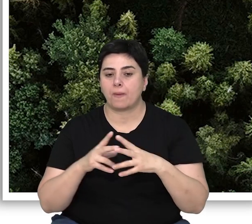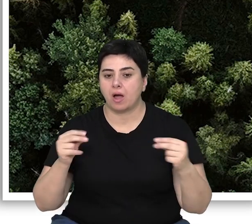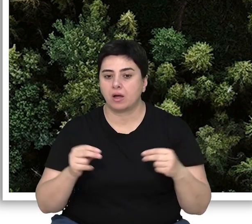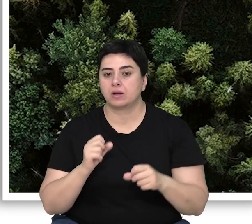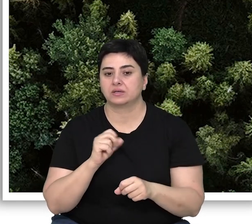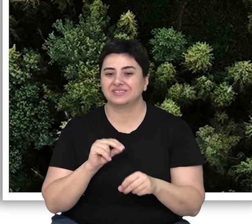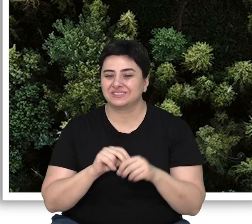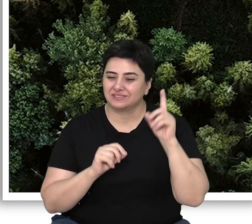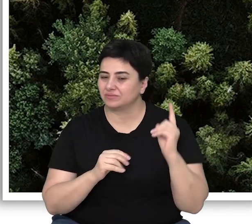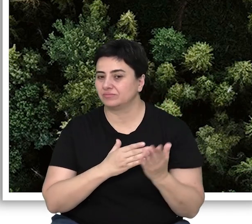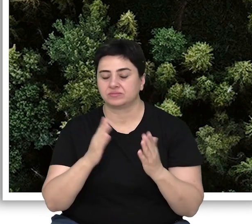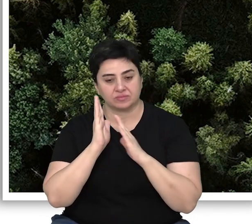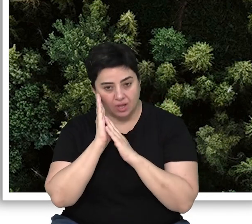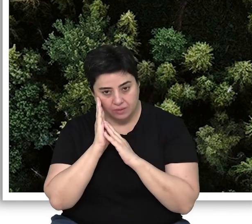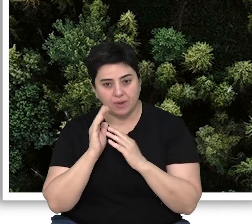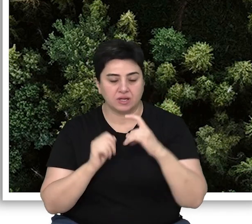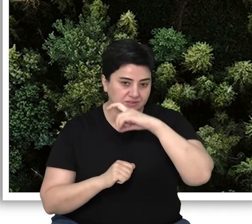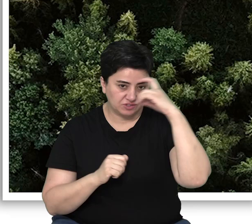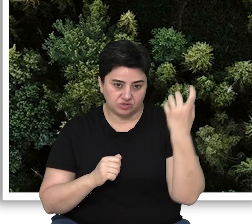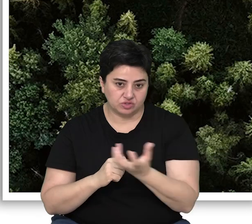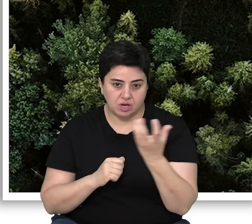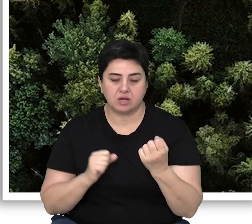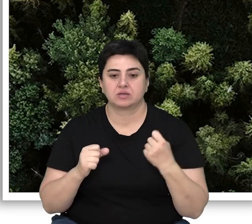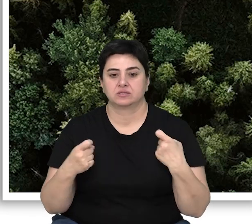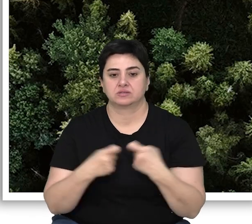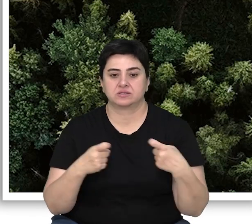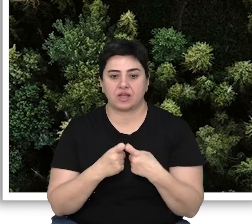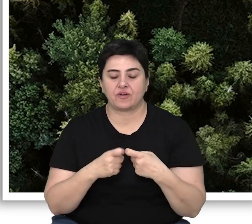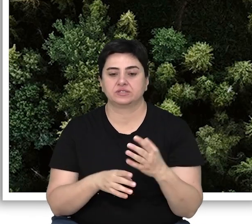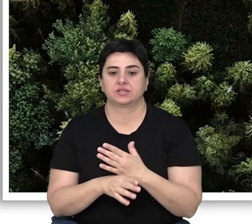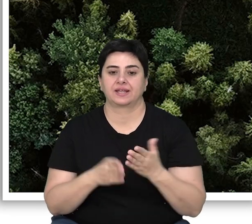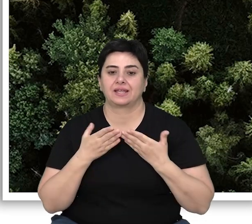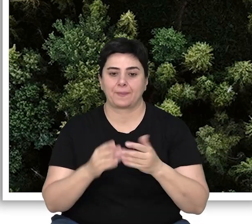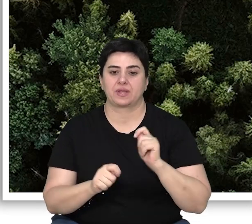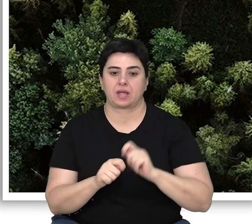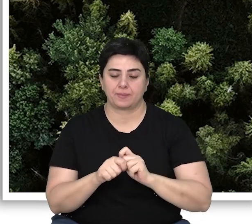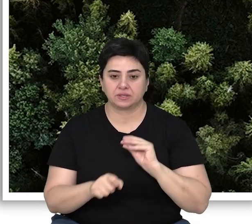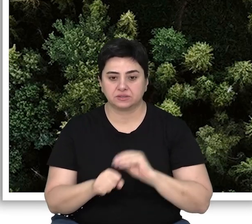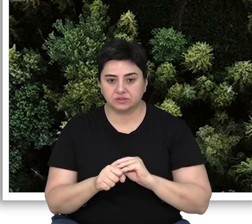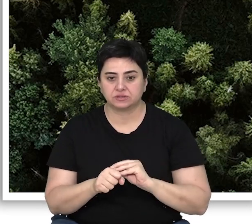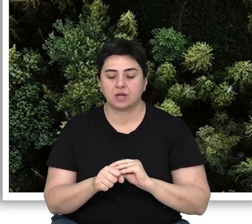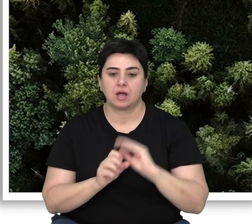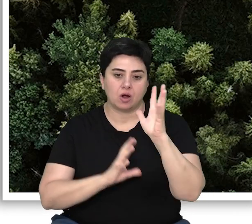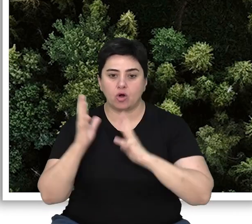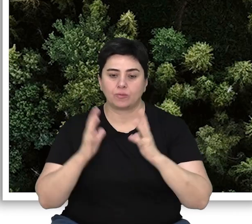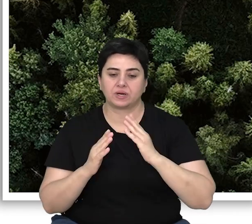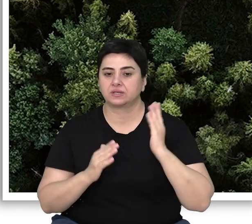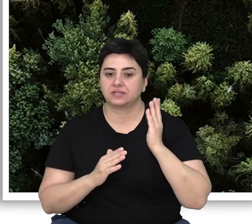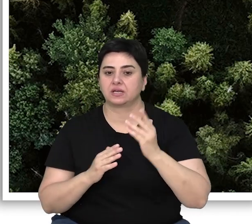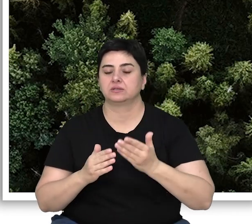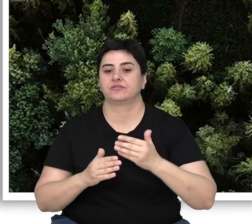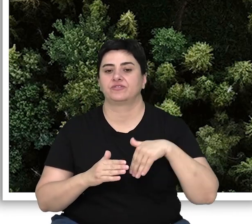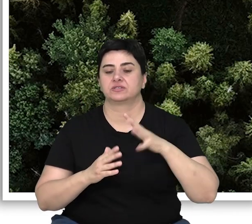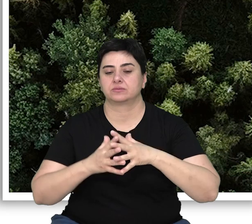uygarlıklarında barınma, ısınma, savaş araçları ve gemi yapımı gibi amaçlarla ormanlar giderek daha